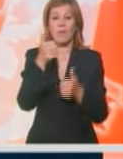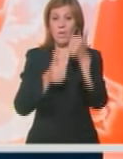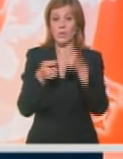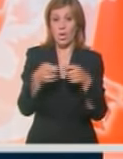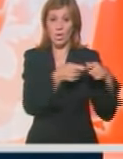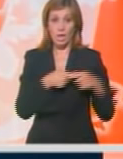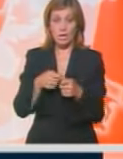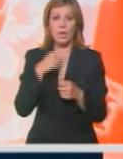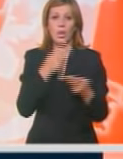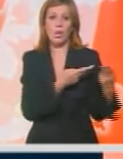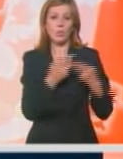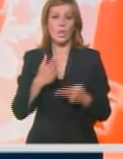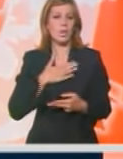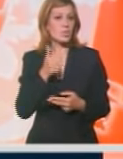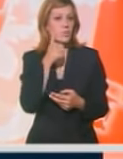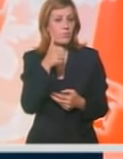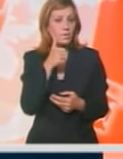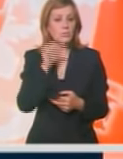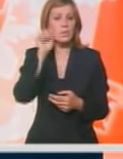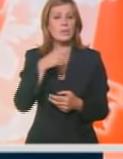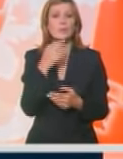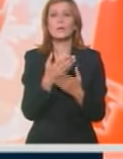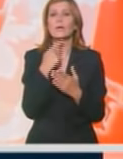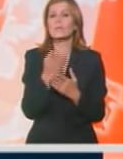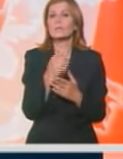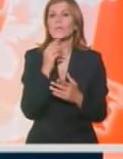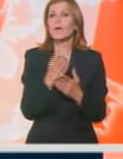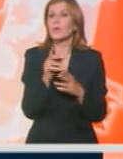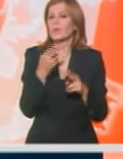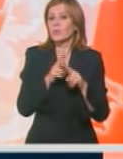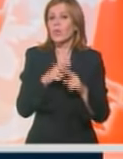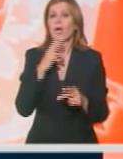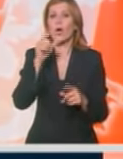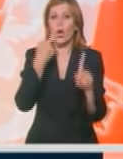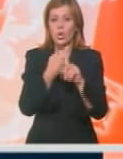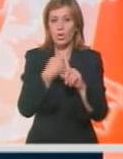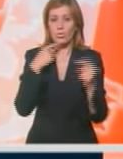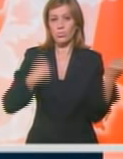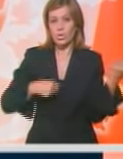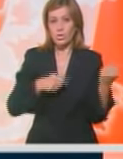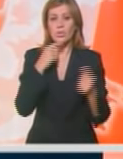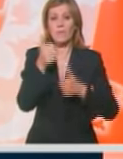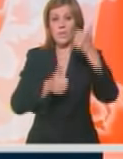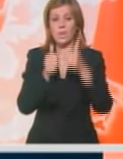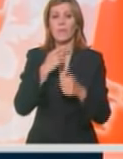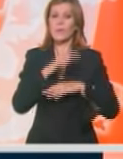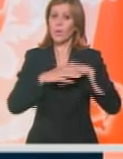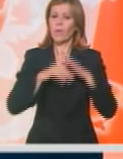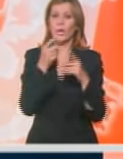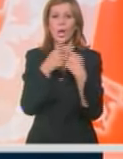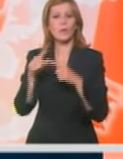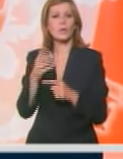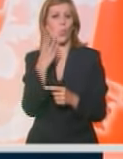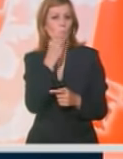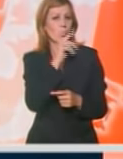rekao je, gostujući u našim vestima, da tradicionalno preovladavaju rock muzičari, ali da će festival zadovoljiti različite